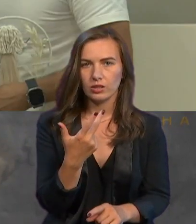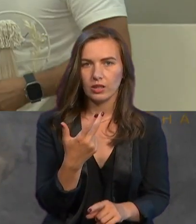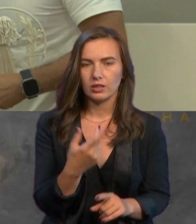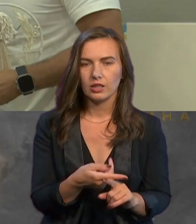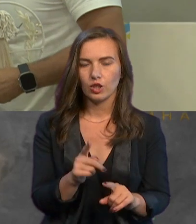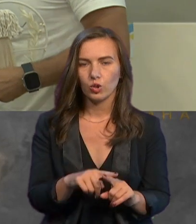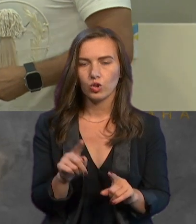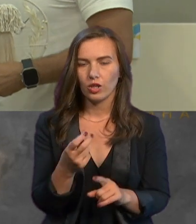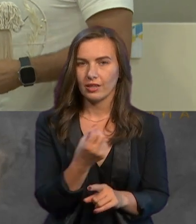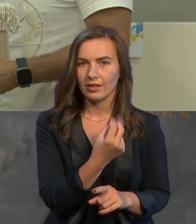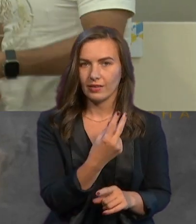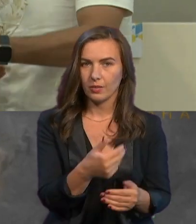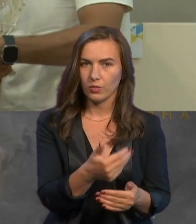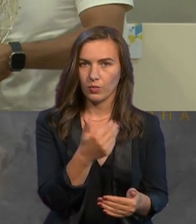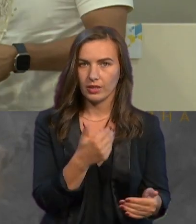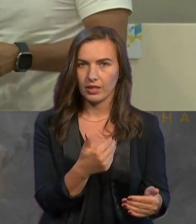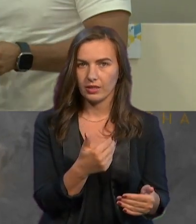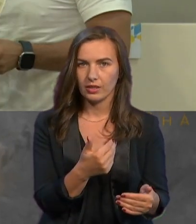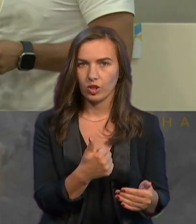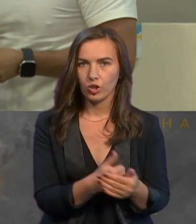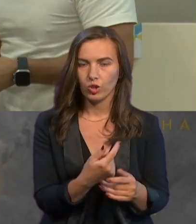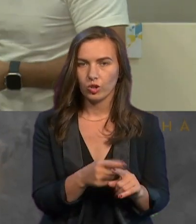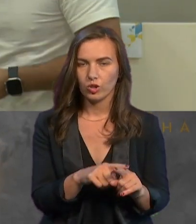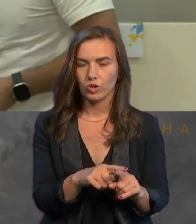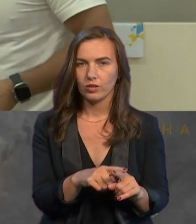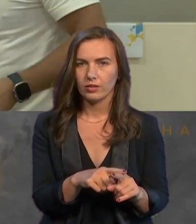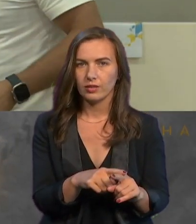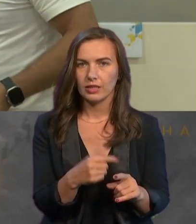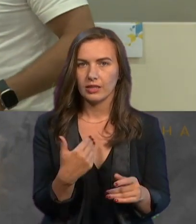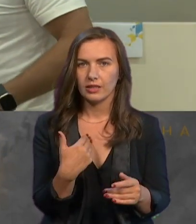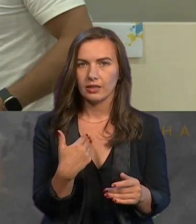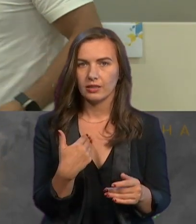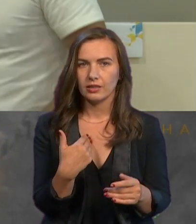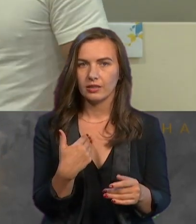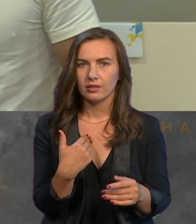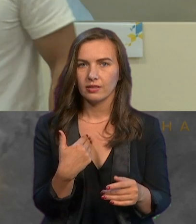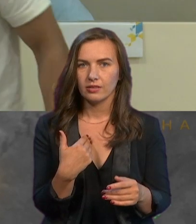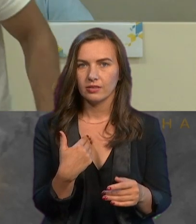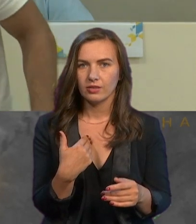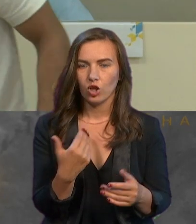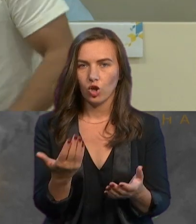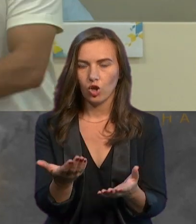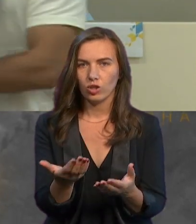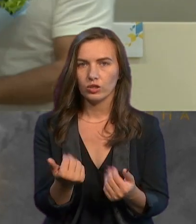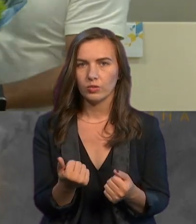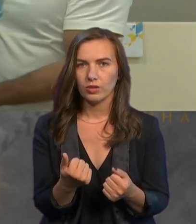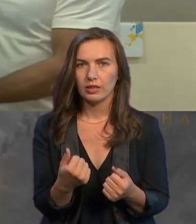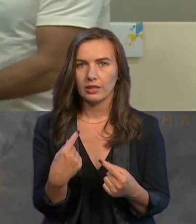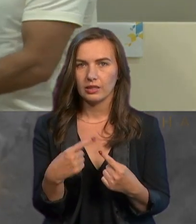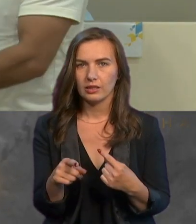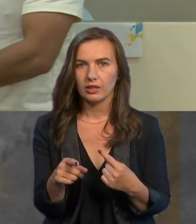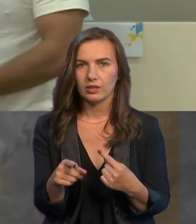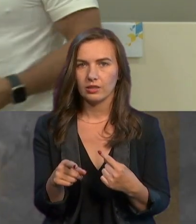12 попередніх до цього, до неї, я, звісно, отримувала з іншої